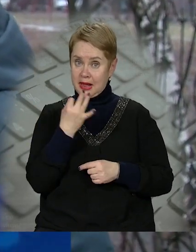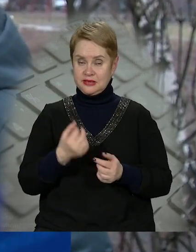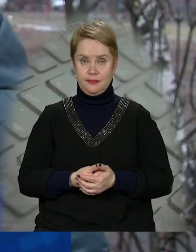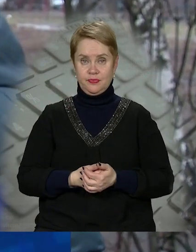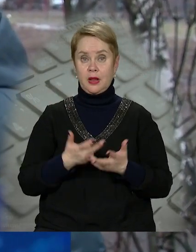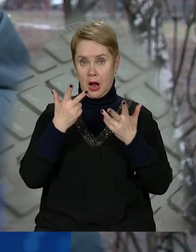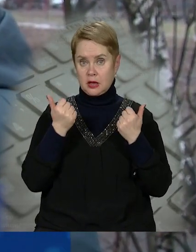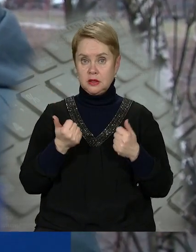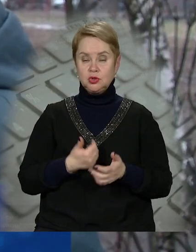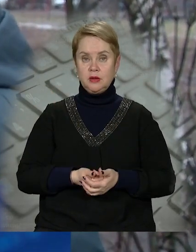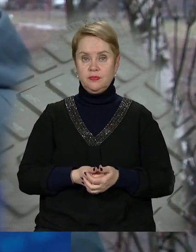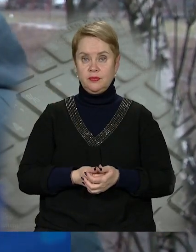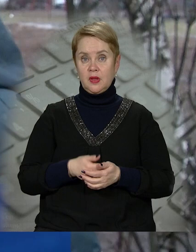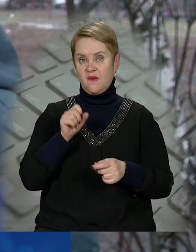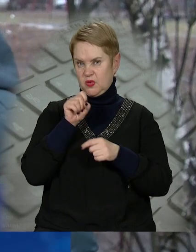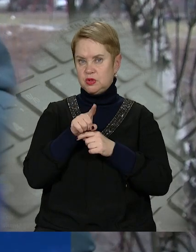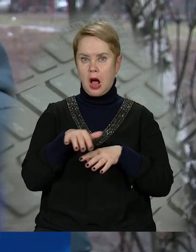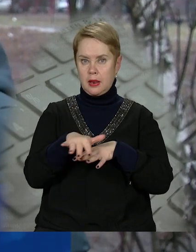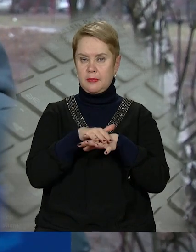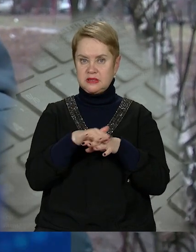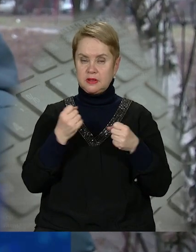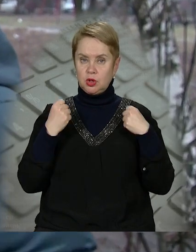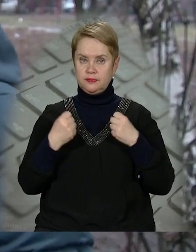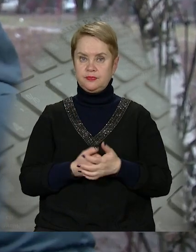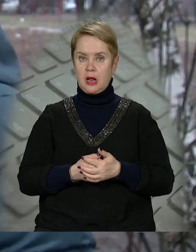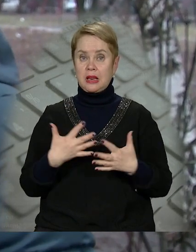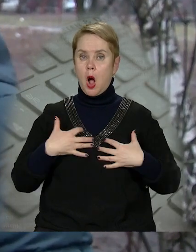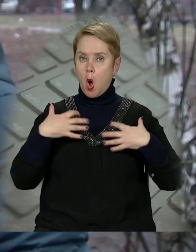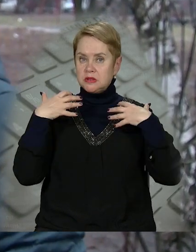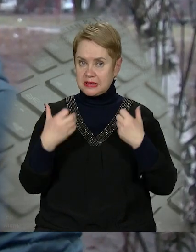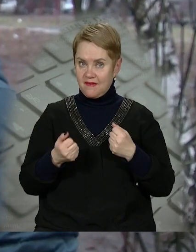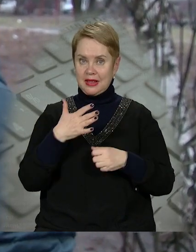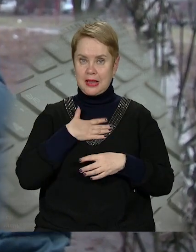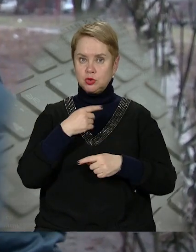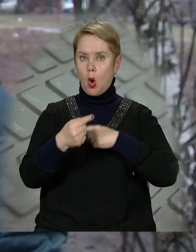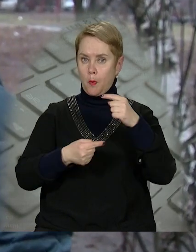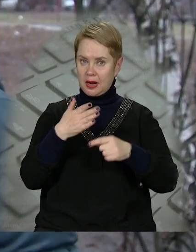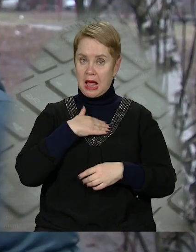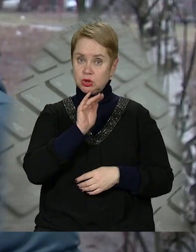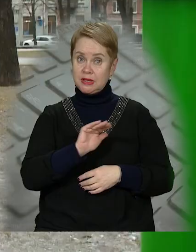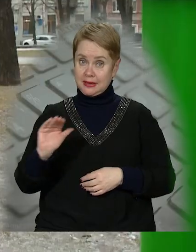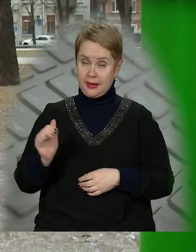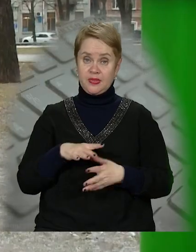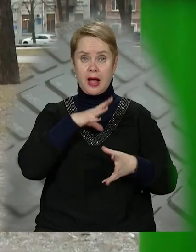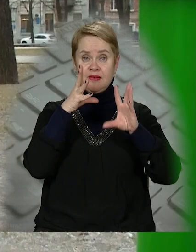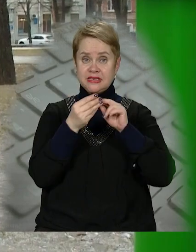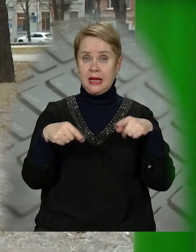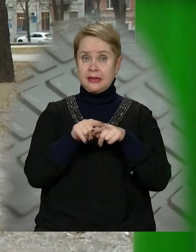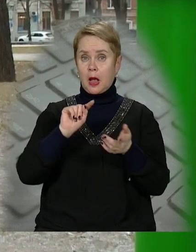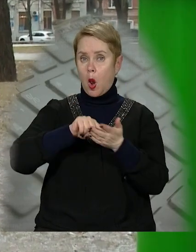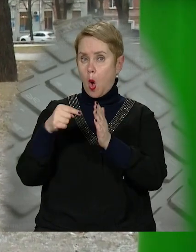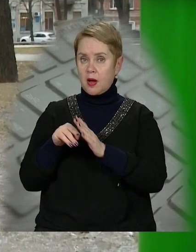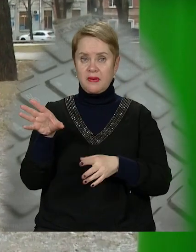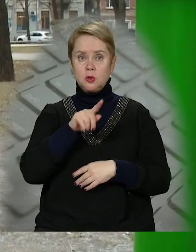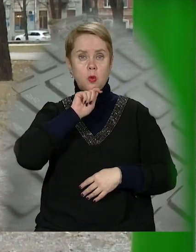цікаво. Звісно, це функціональна площадка спортивна для оздоровлення нашого покоління і наших дітей. Взагалі таких